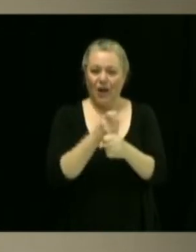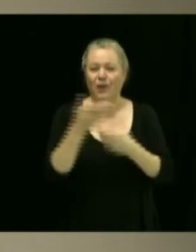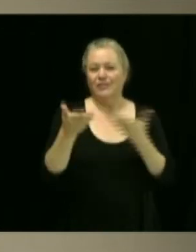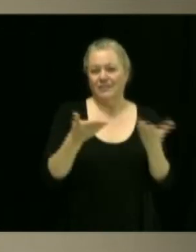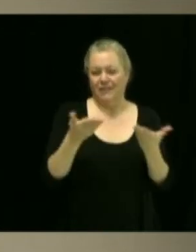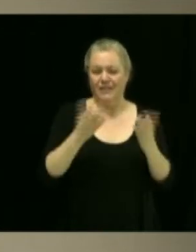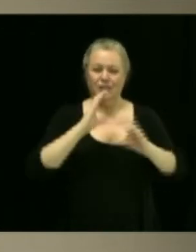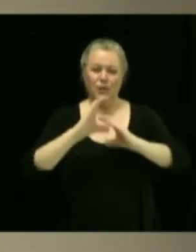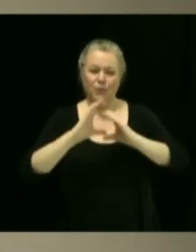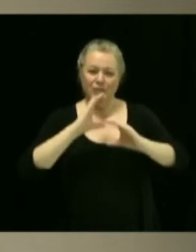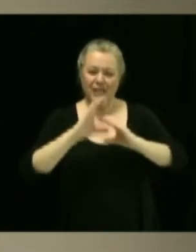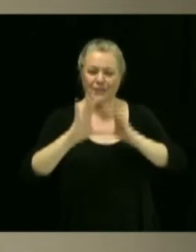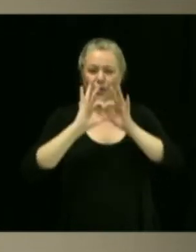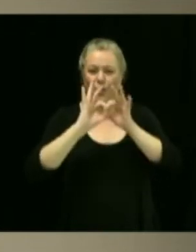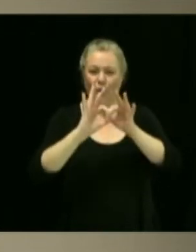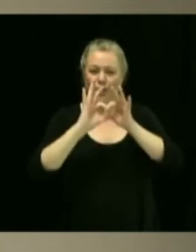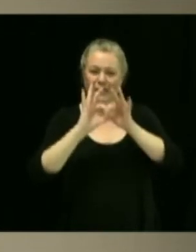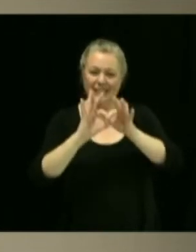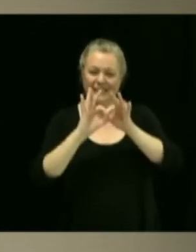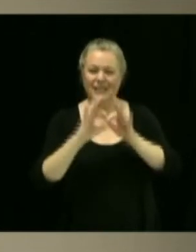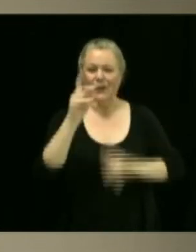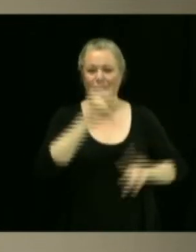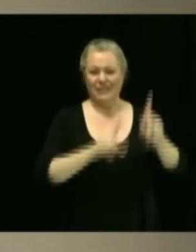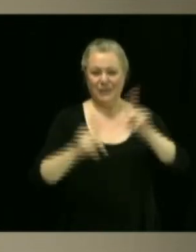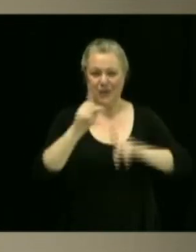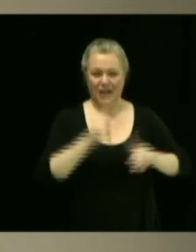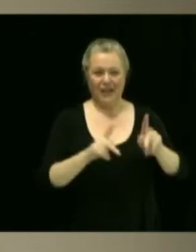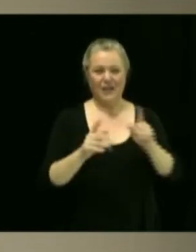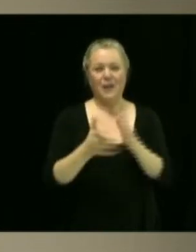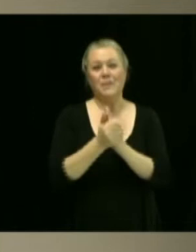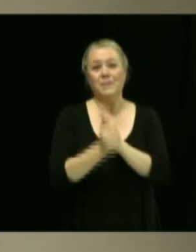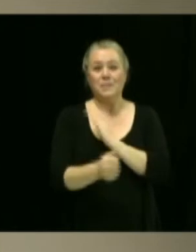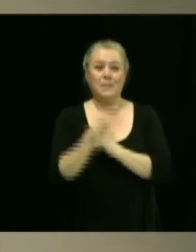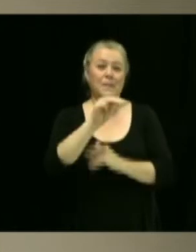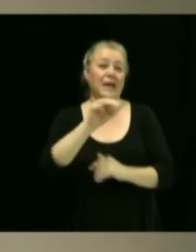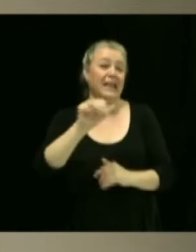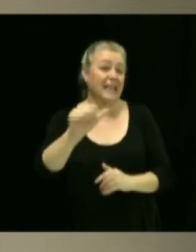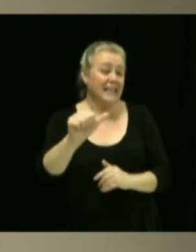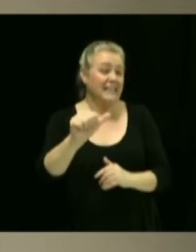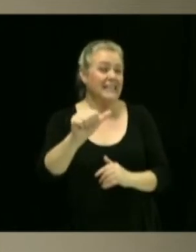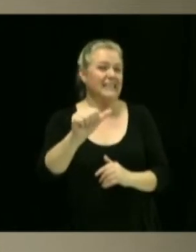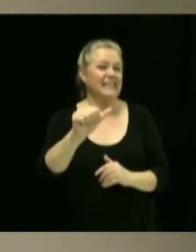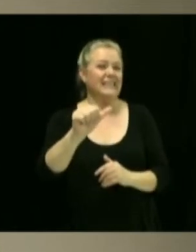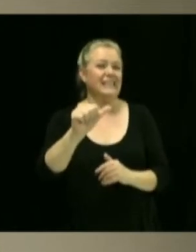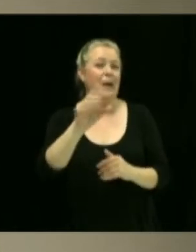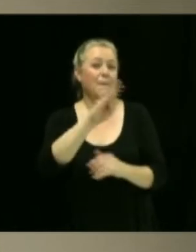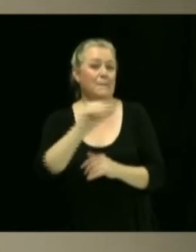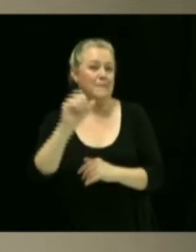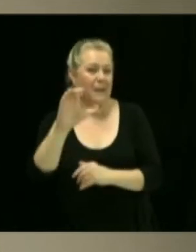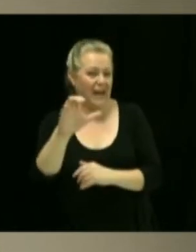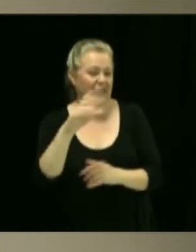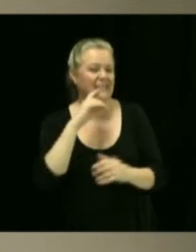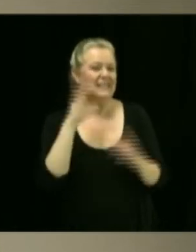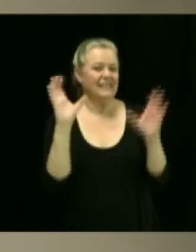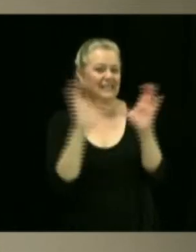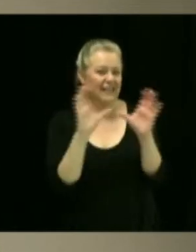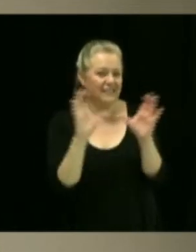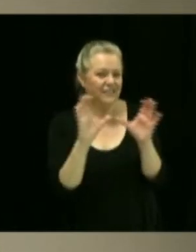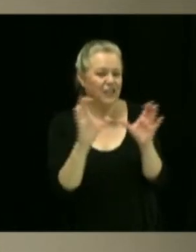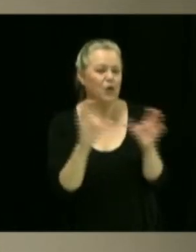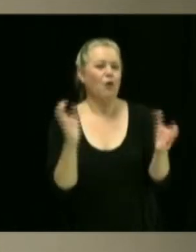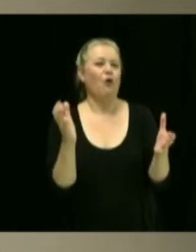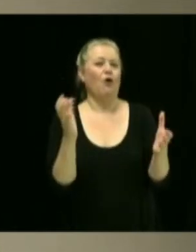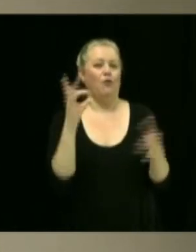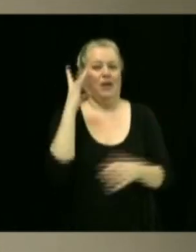Détenant une maîtrise en administration publique, un baccalauréat en administration des affaires et un certificat en communication, il cumule plus de